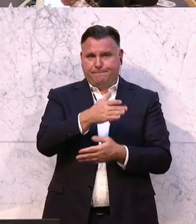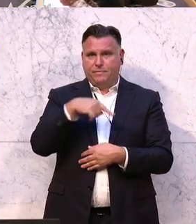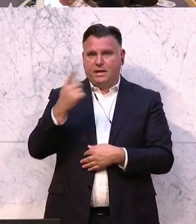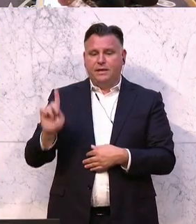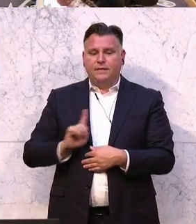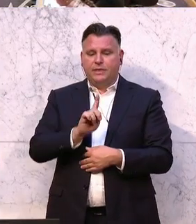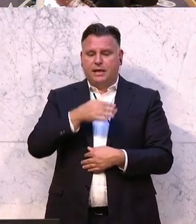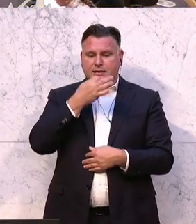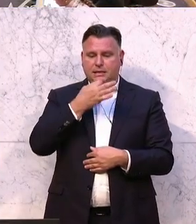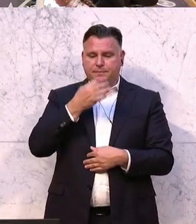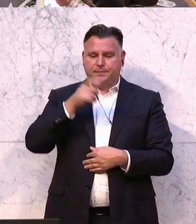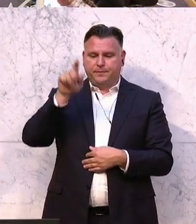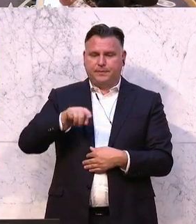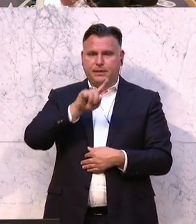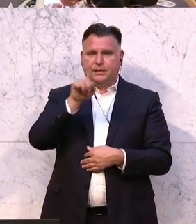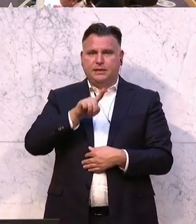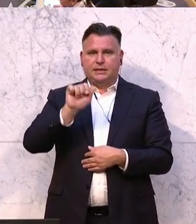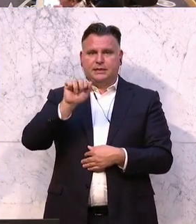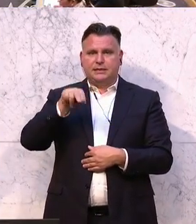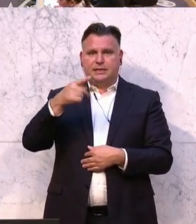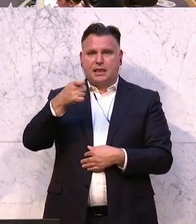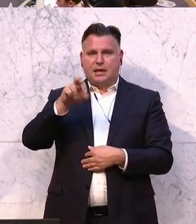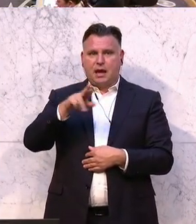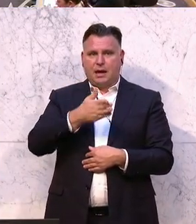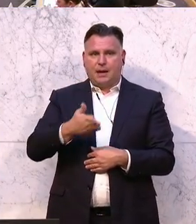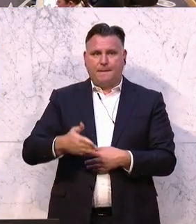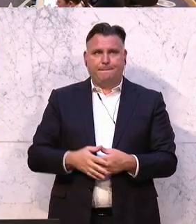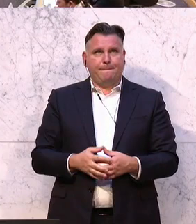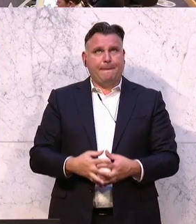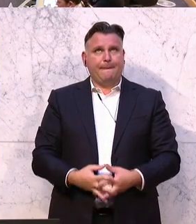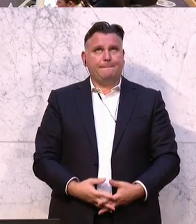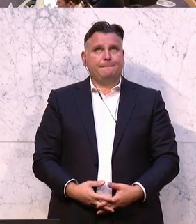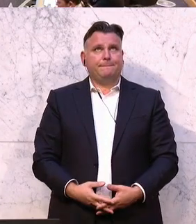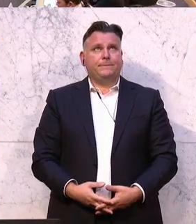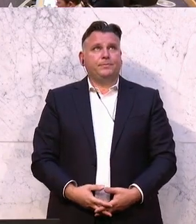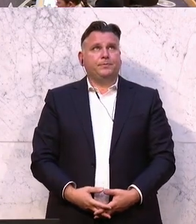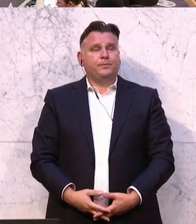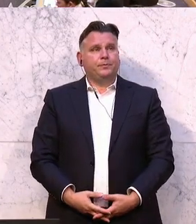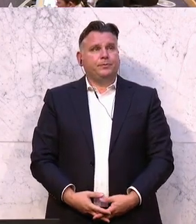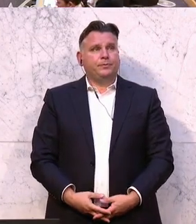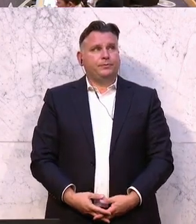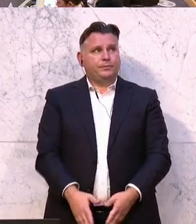Die geleistete Arbeit würde die budgetären Mittel rechtfertigen, sagt hier Agnes Sirka-Brammer von den Grünen.